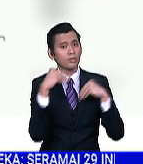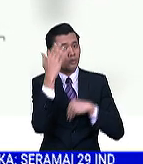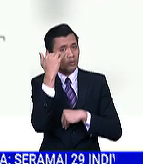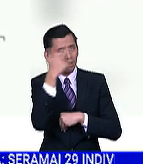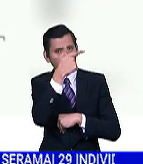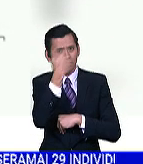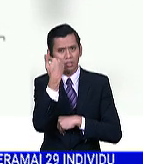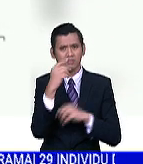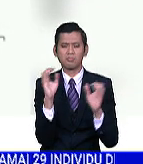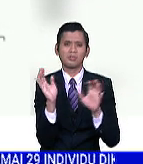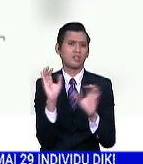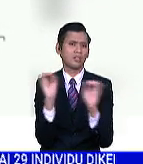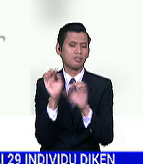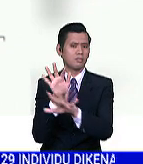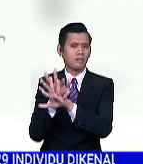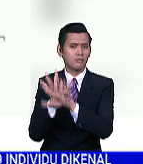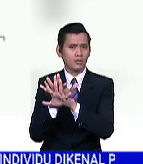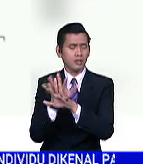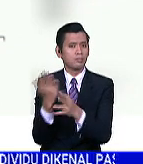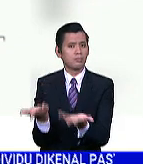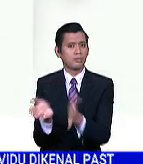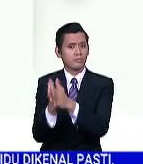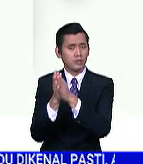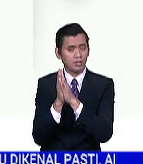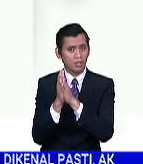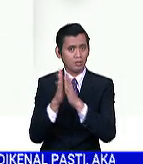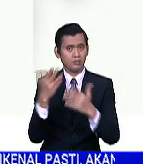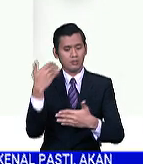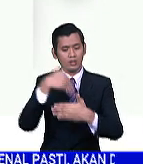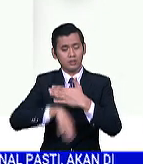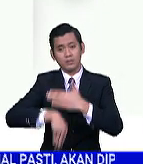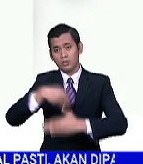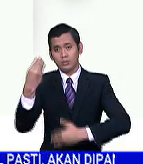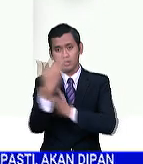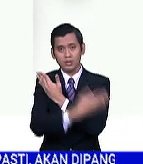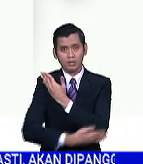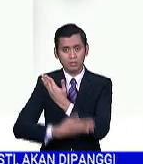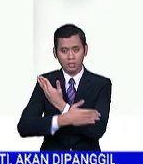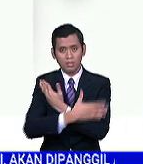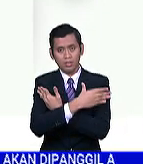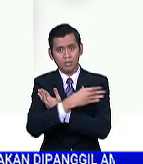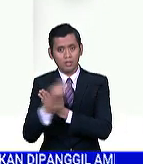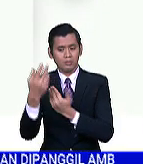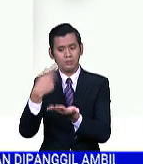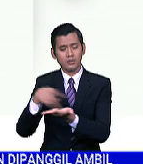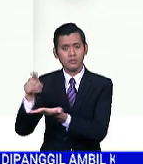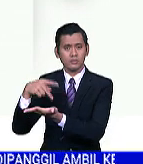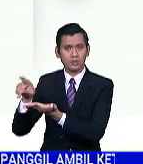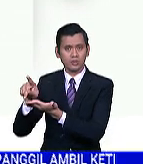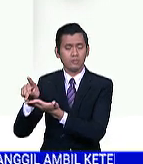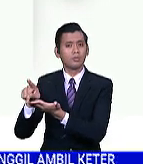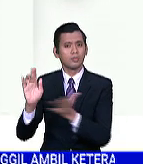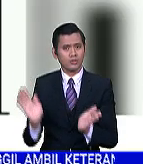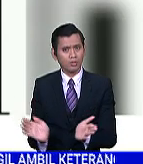kejatuhan permintaan domestik dan luar selain perubahan tingkah laku perbelanjaan pengguna. Peningkatan kes COVID-19 mendorong